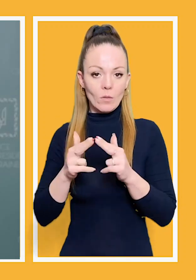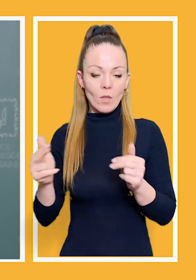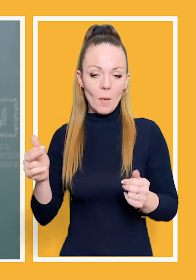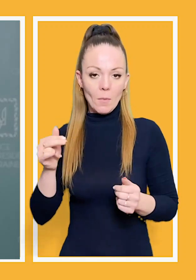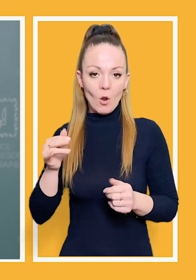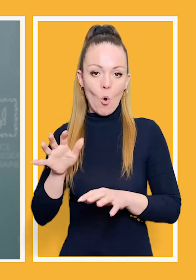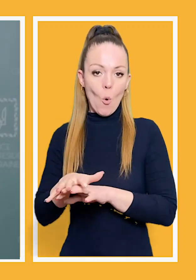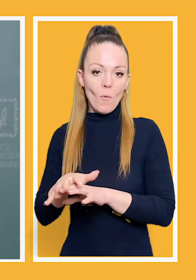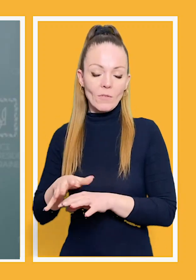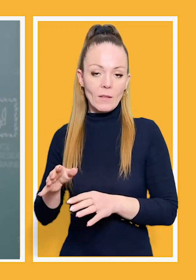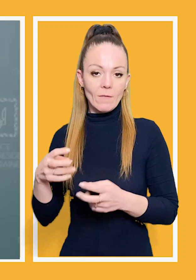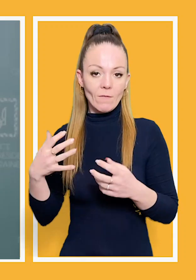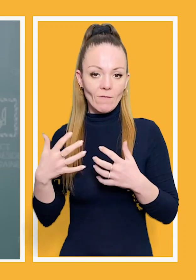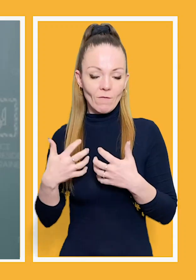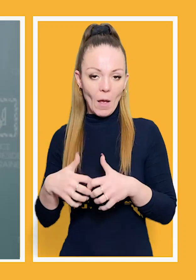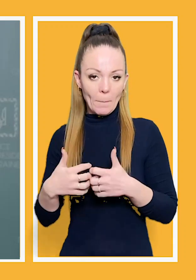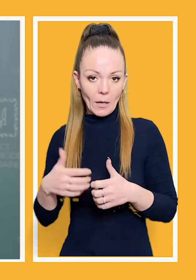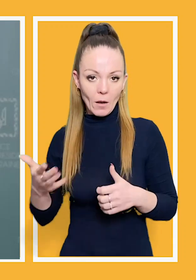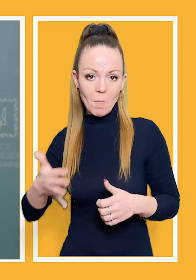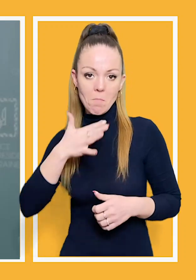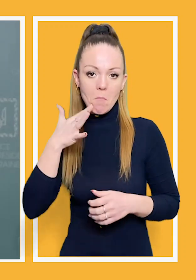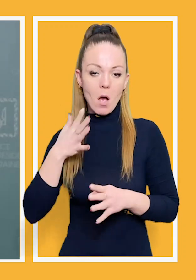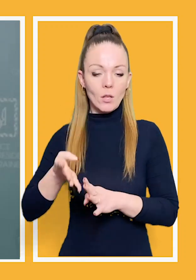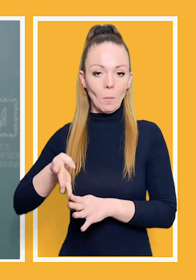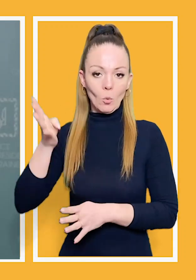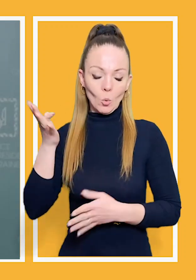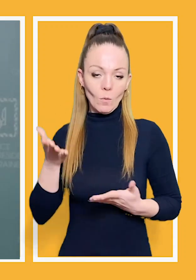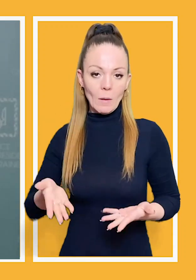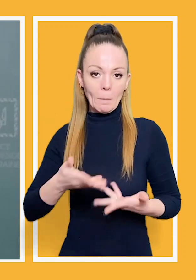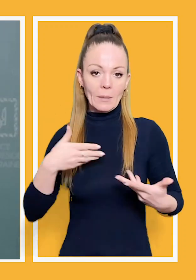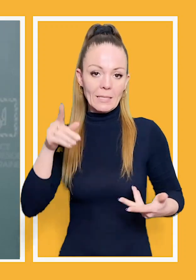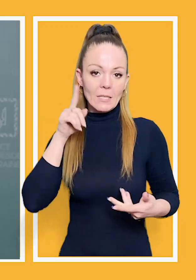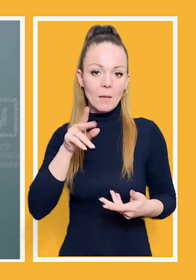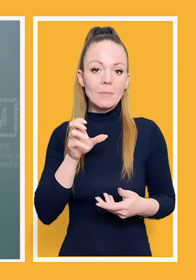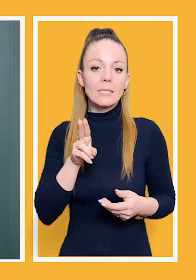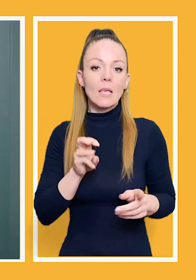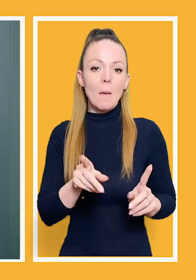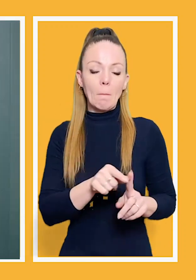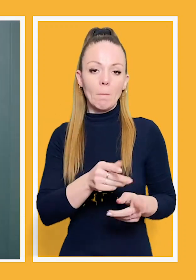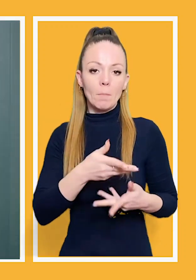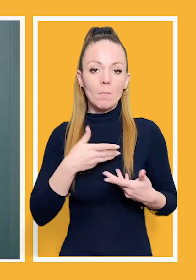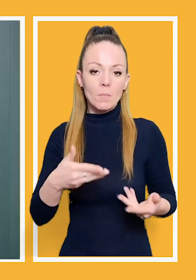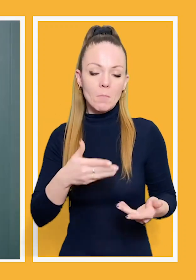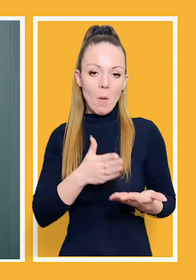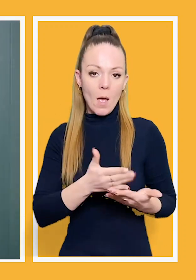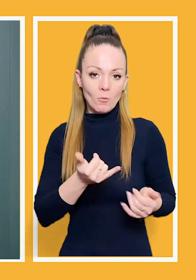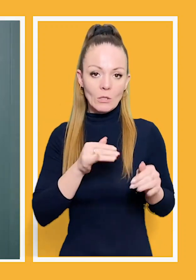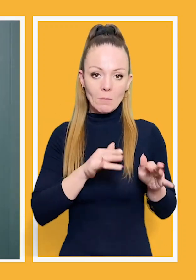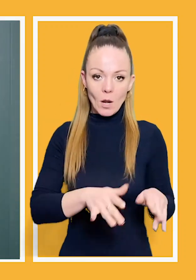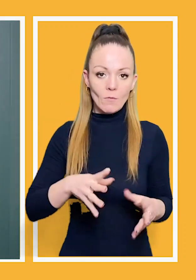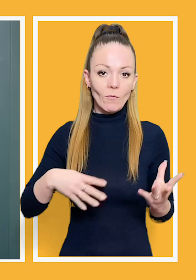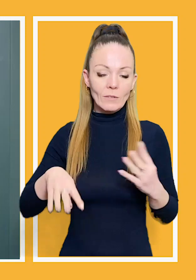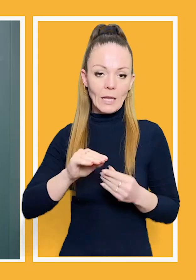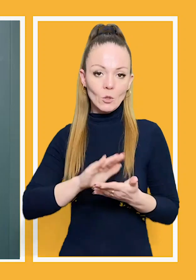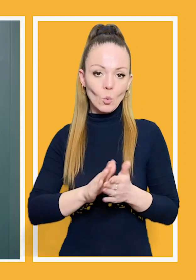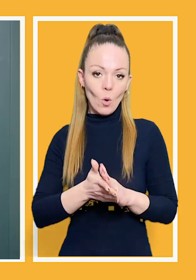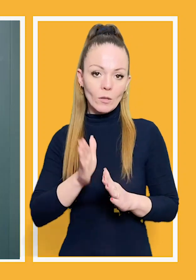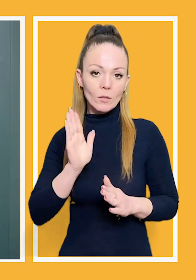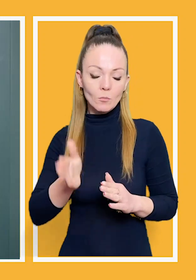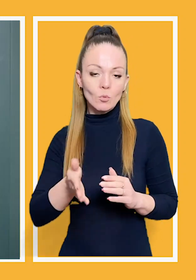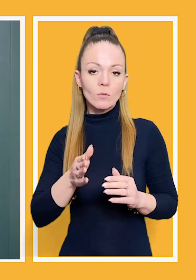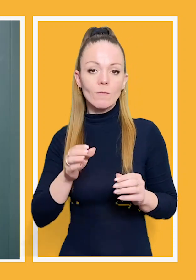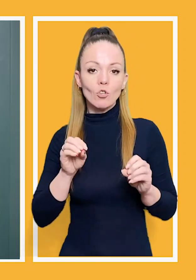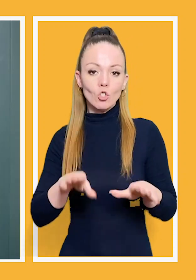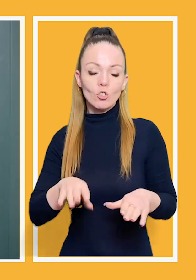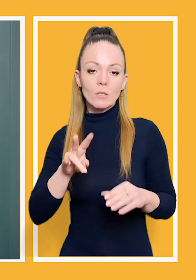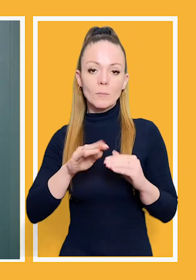І, зокрема, в Дніпрі це уразили обувну фабрику, багатоповерховий будинок. Ми знаємо, з ким ми маємо справу. Вся ситуація